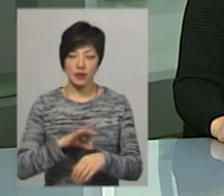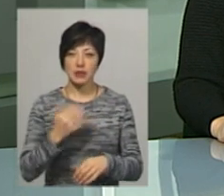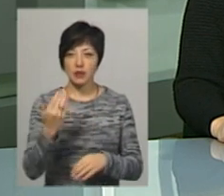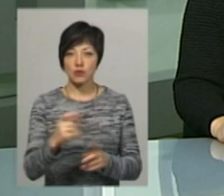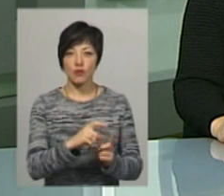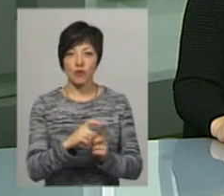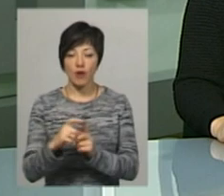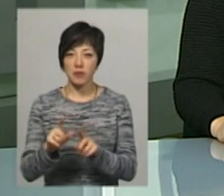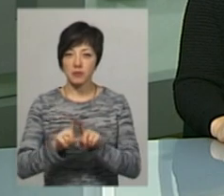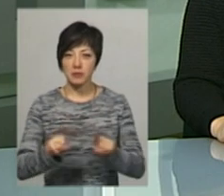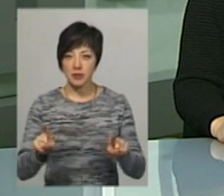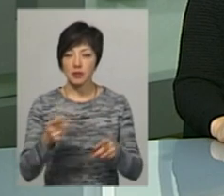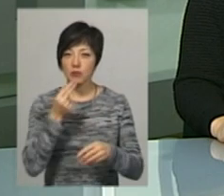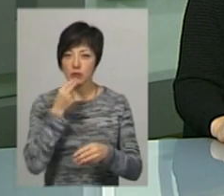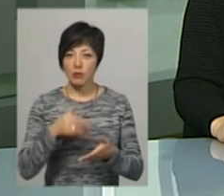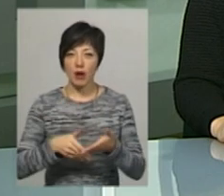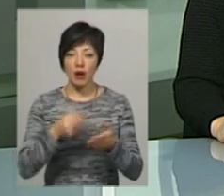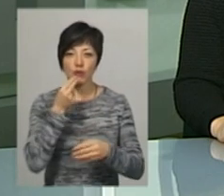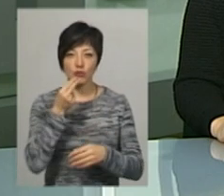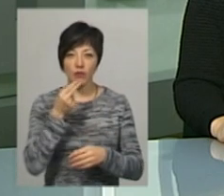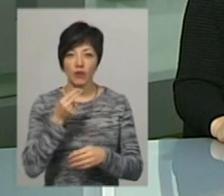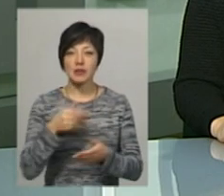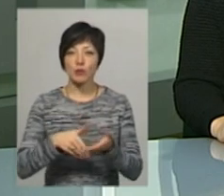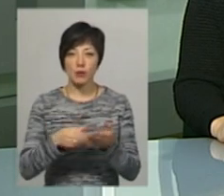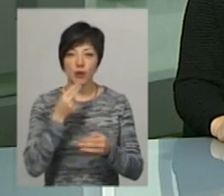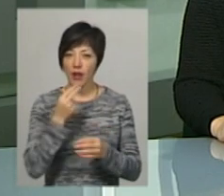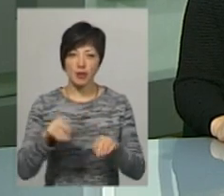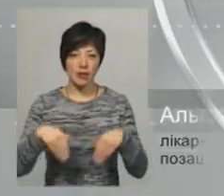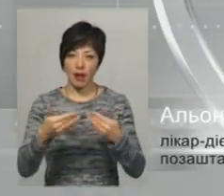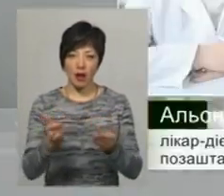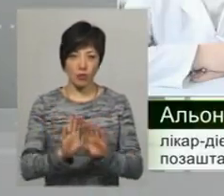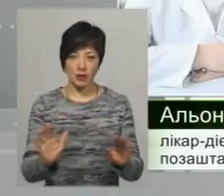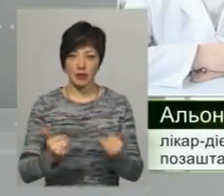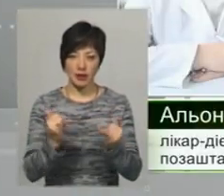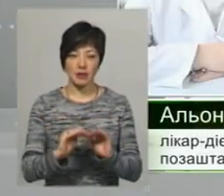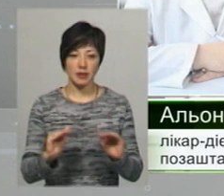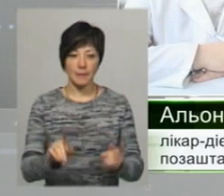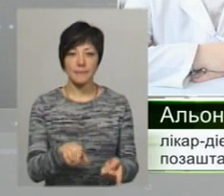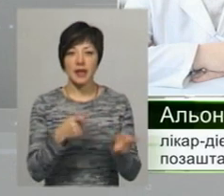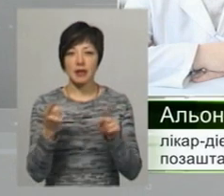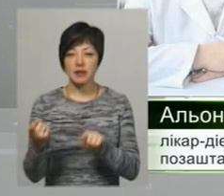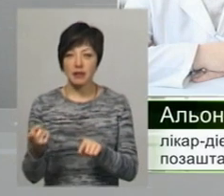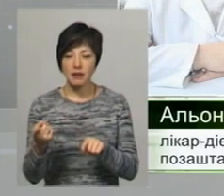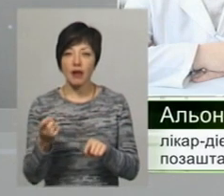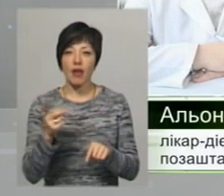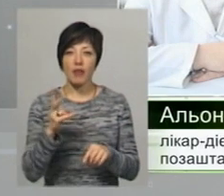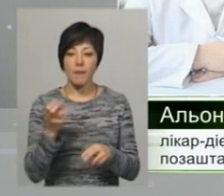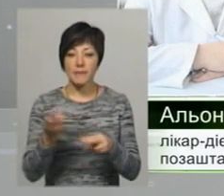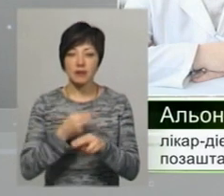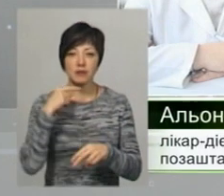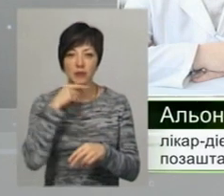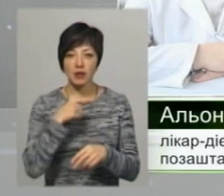За її словами, нетрадиційний спосіб харчування не рекомендований для дітей. Переходити на вегетаріанство треба дуже добре